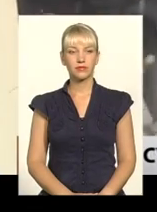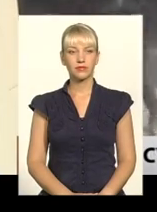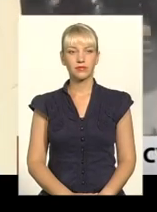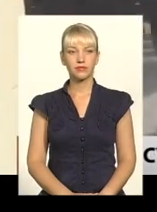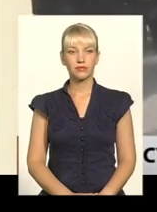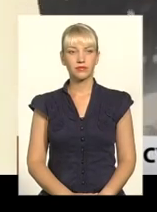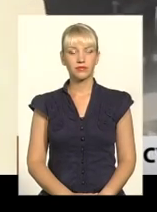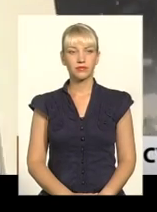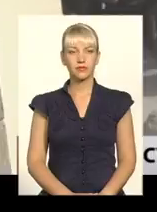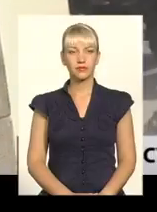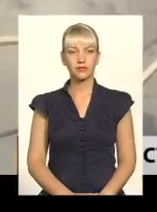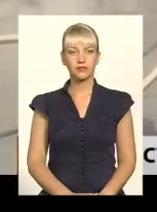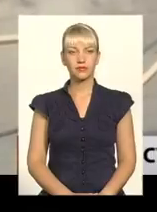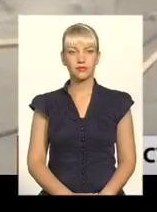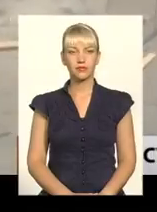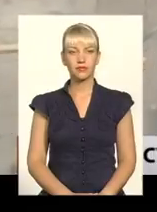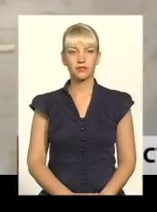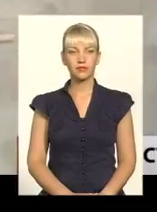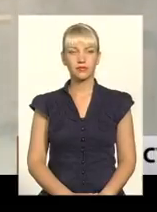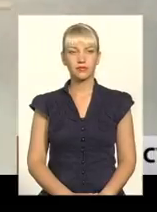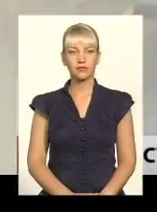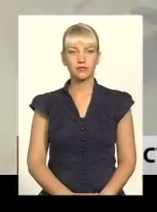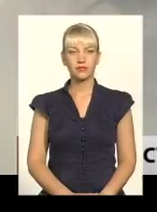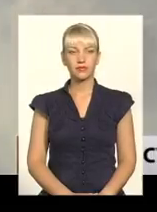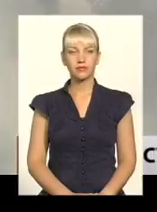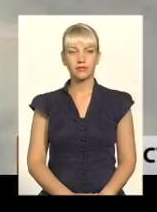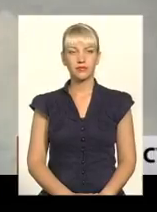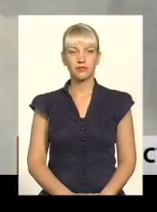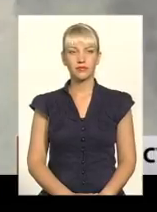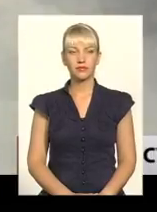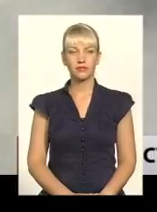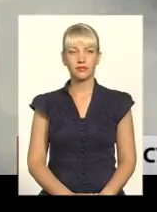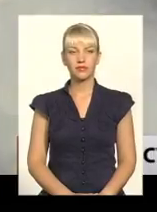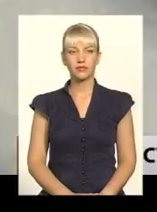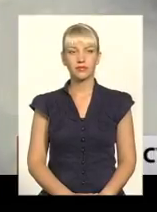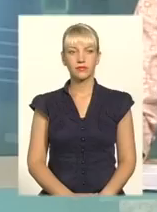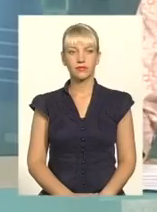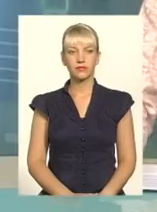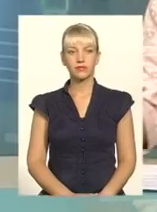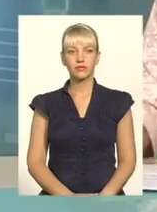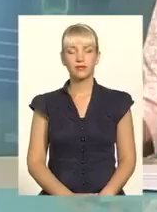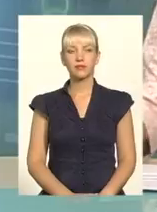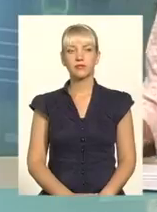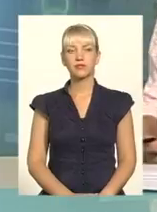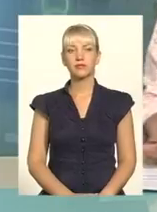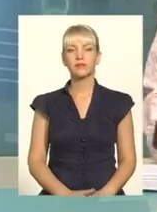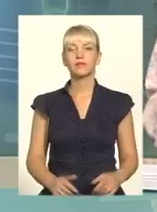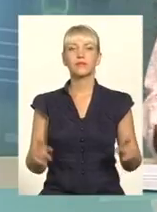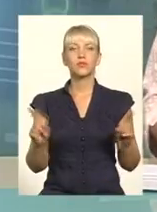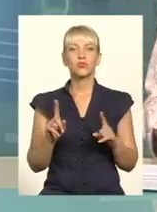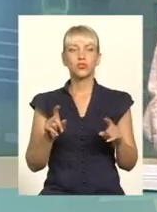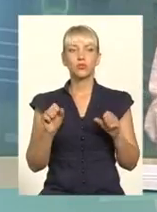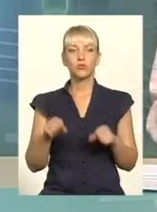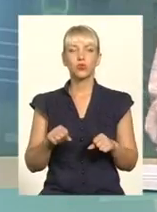Пані Лилі, власне, що робиться, що можна зробити, або